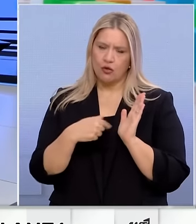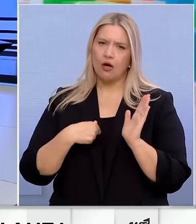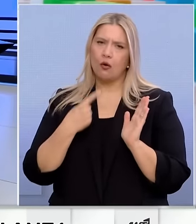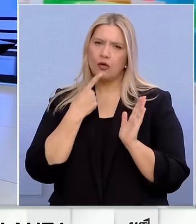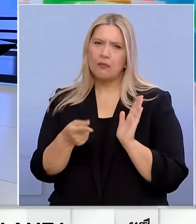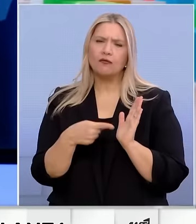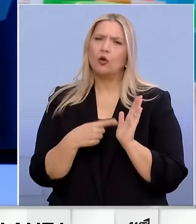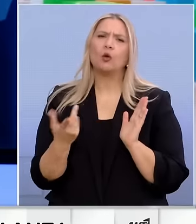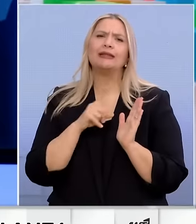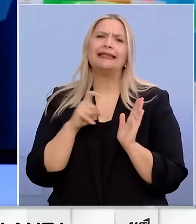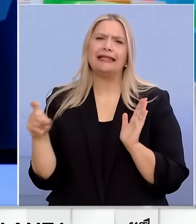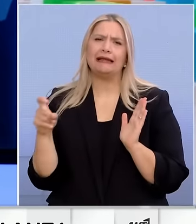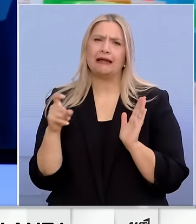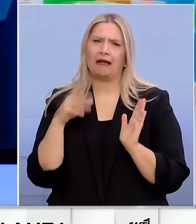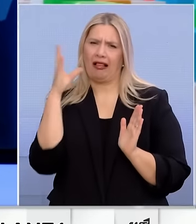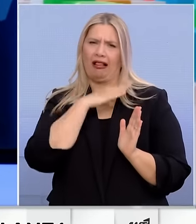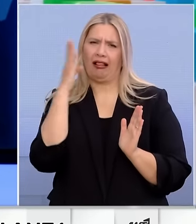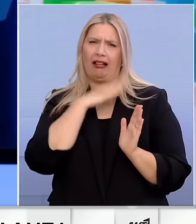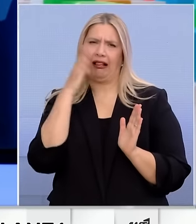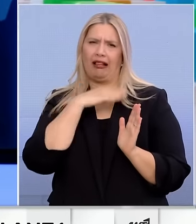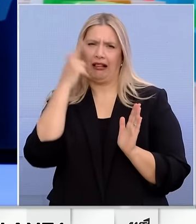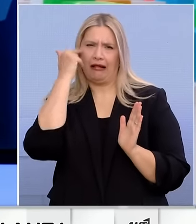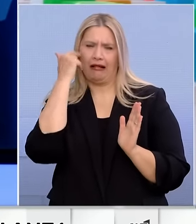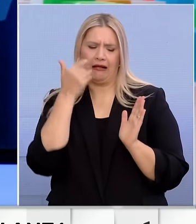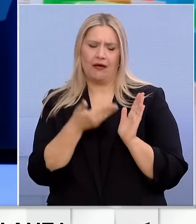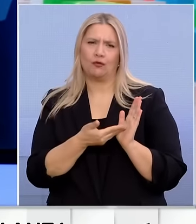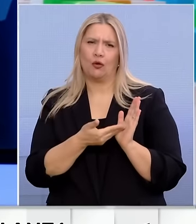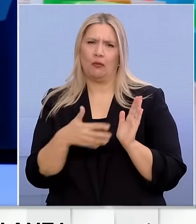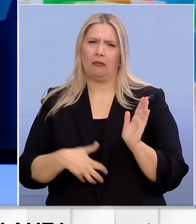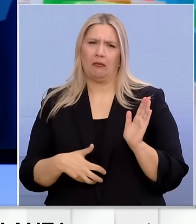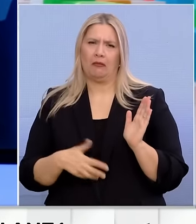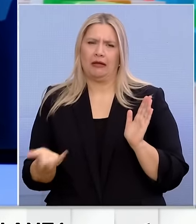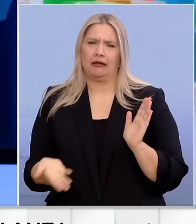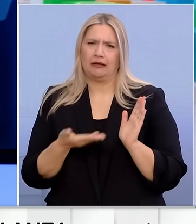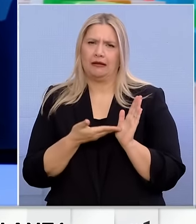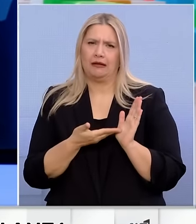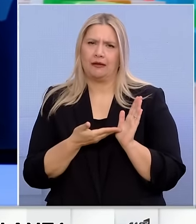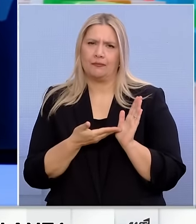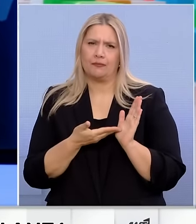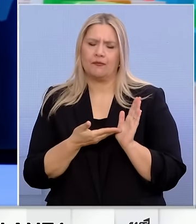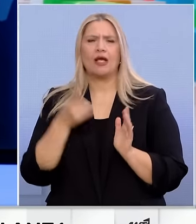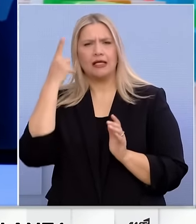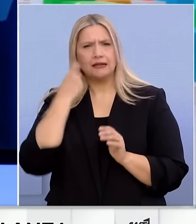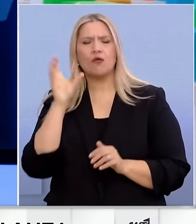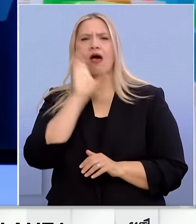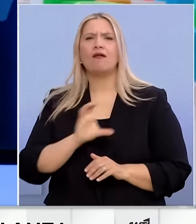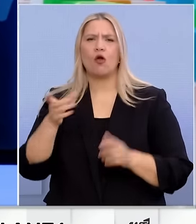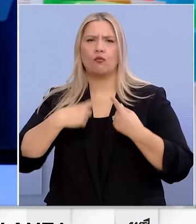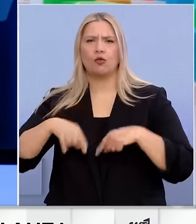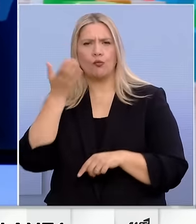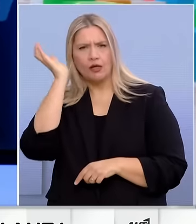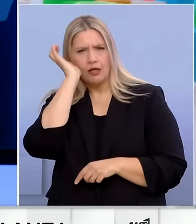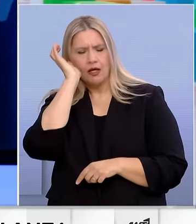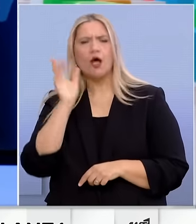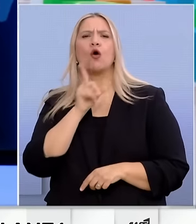κάτι σαν γελιότητα. Διότι μην κορυδευόμαστε. Και η κυρία Ούρσουλα Φοντερ Λάιεν και ο κύριος